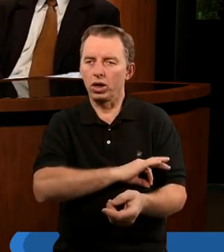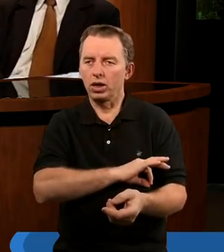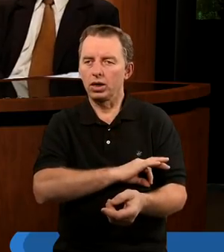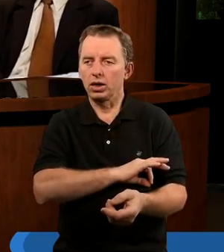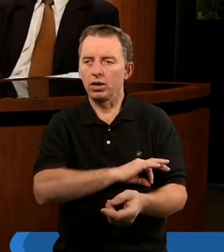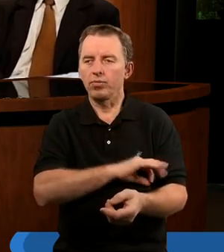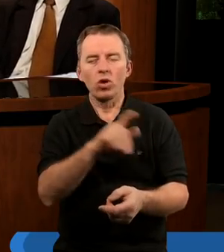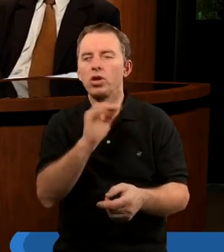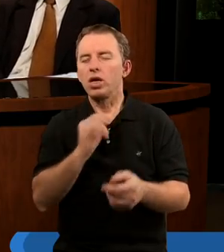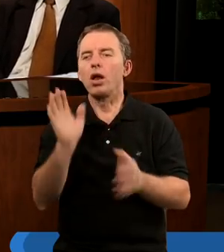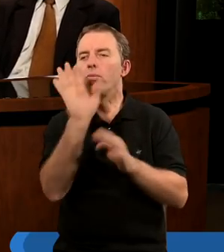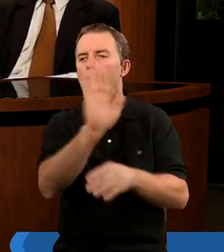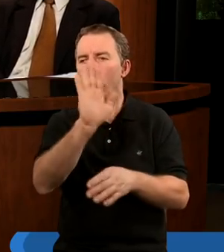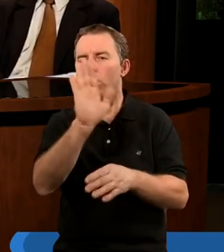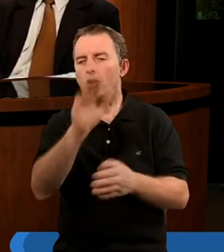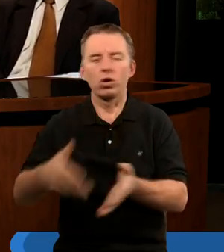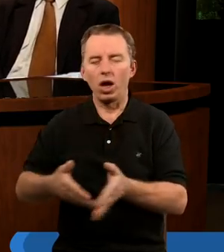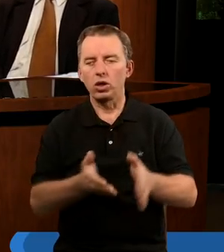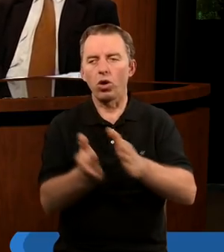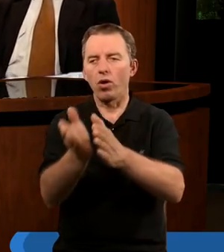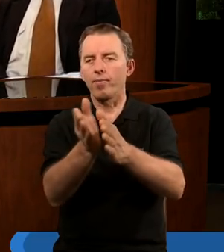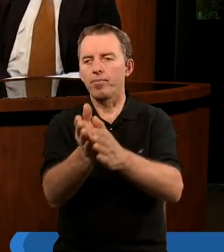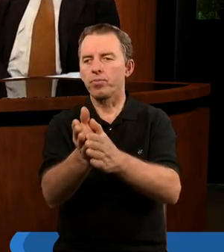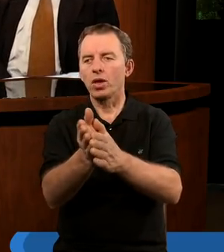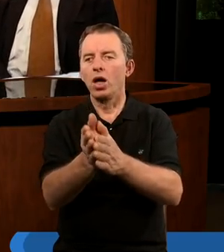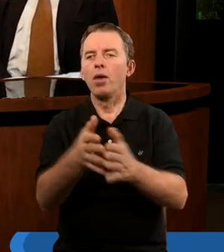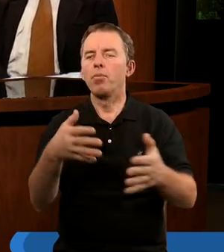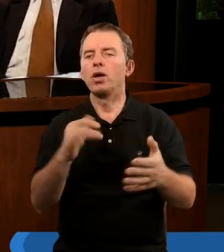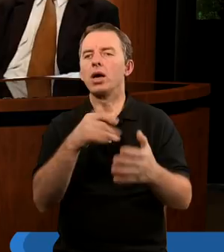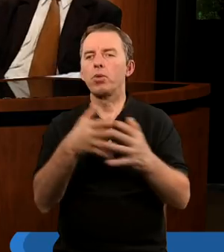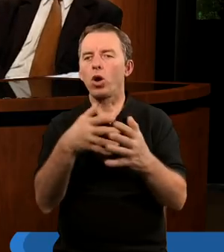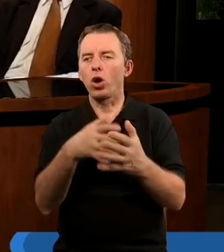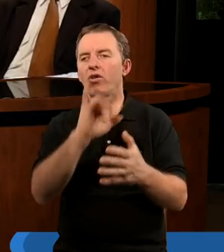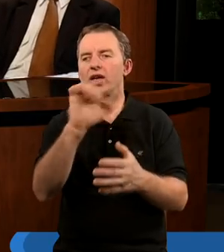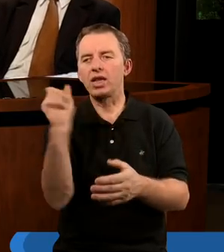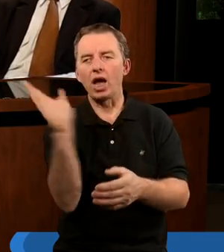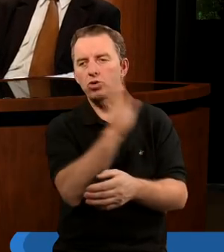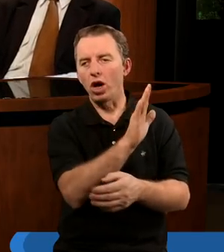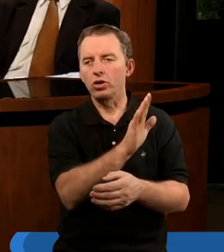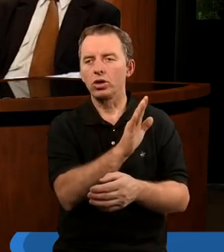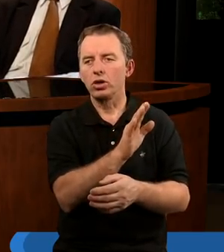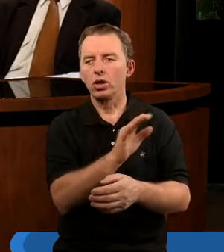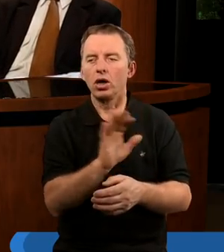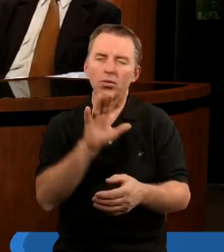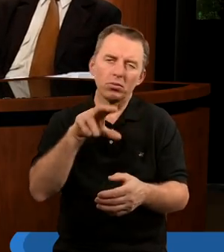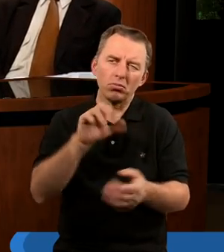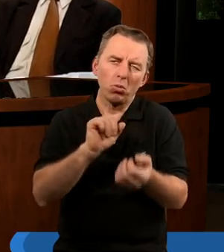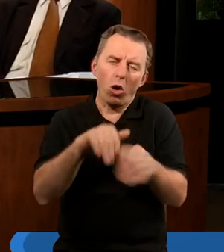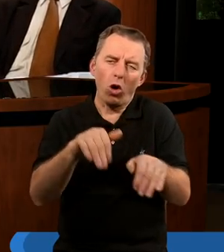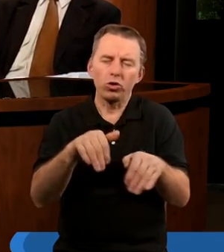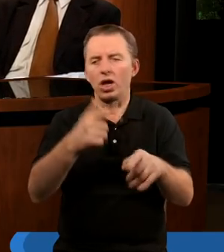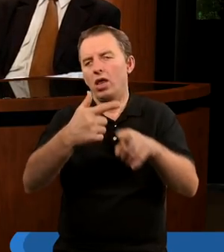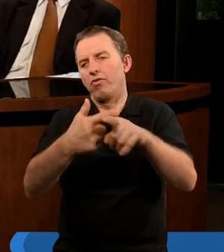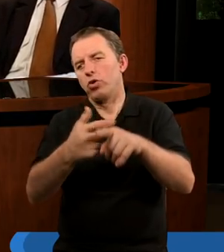to nie jest Boża droga. W księdze Izajasza, chyba w 23